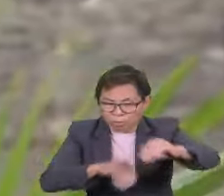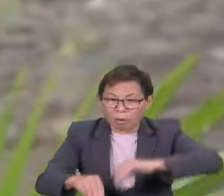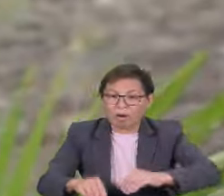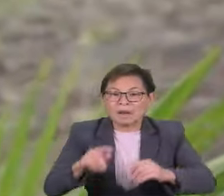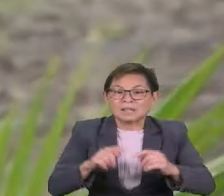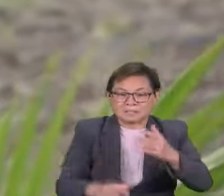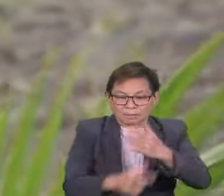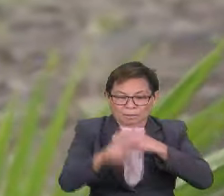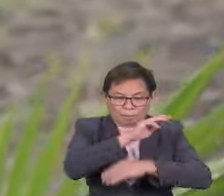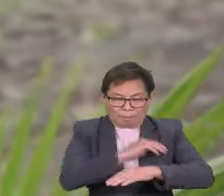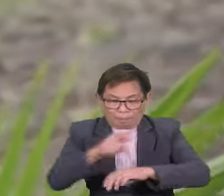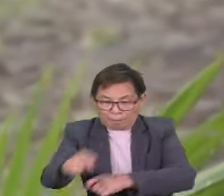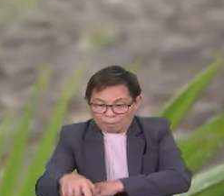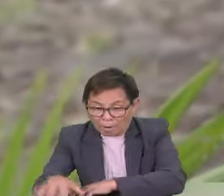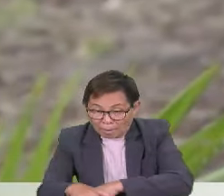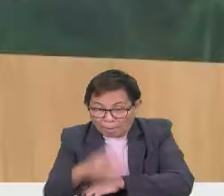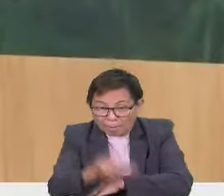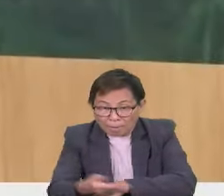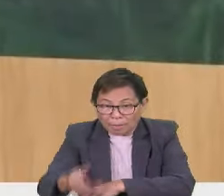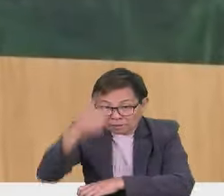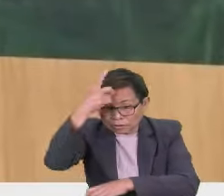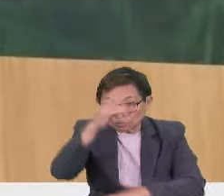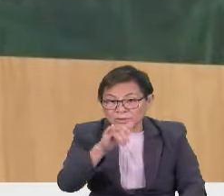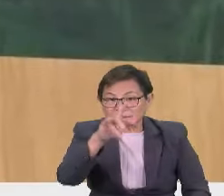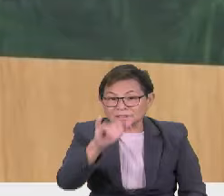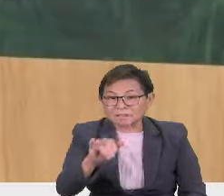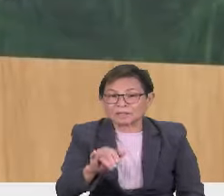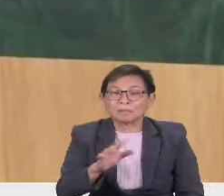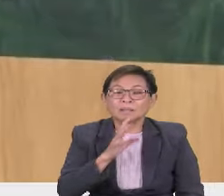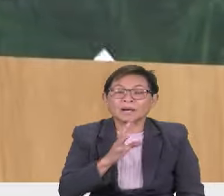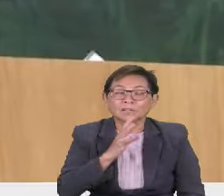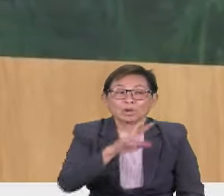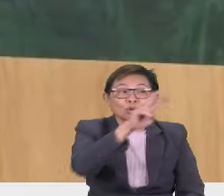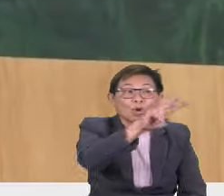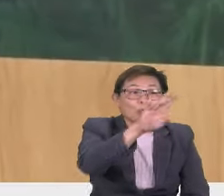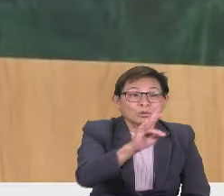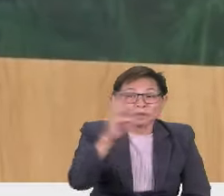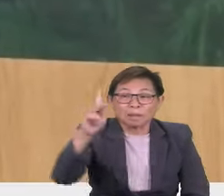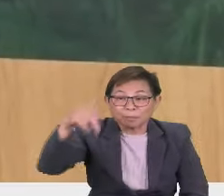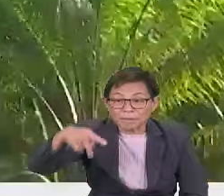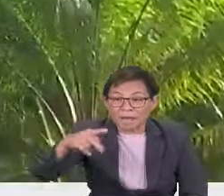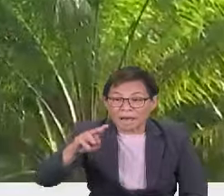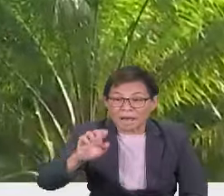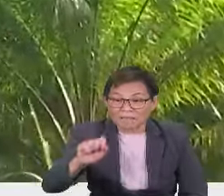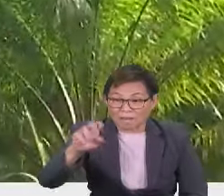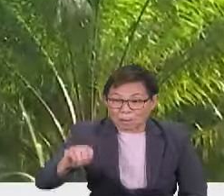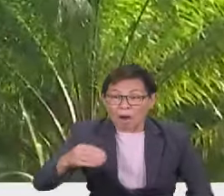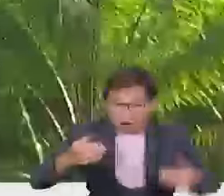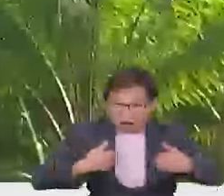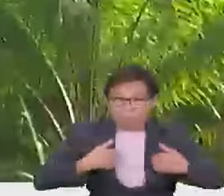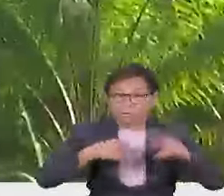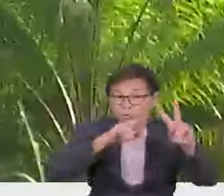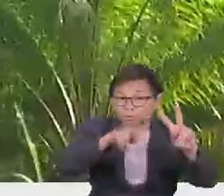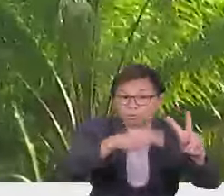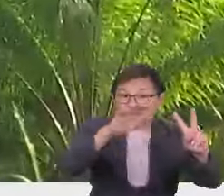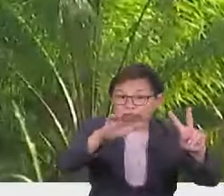Timbalan Menteri Perladangan dan Komoditi Datuk Siti Aminah Acing berkata 27 KPSM itu hanya mempunyai